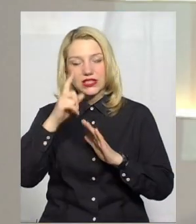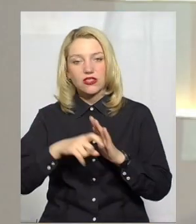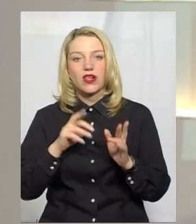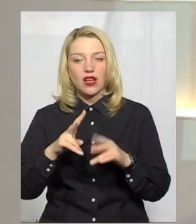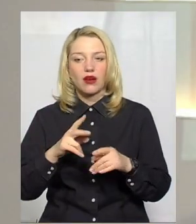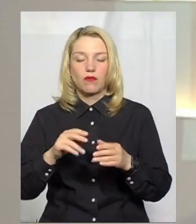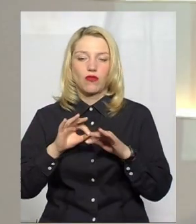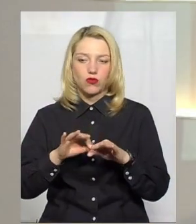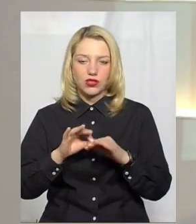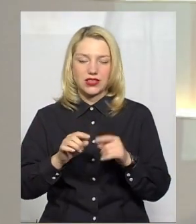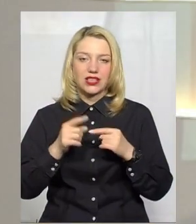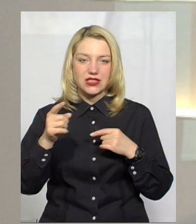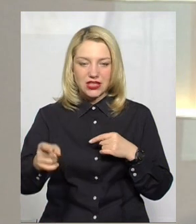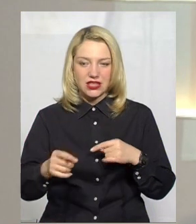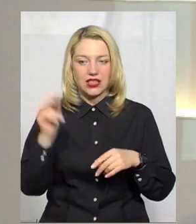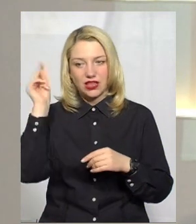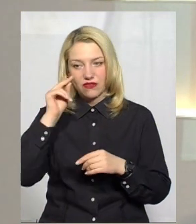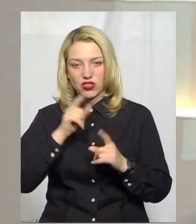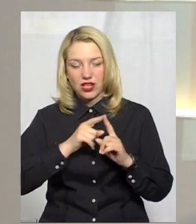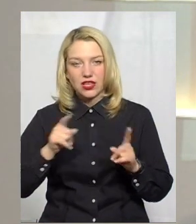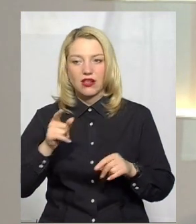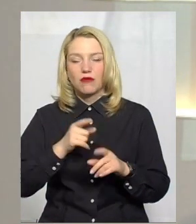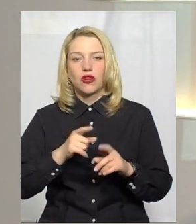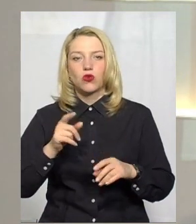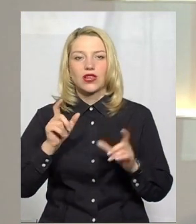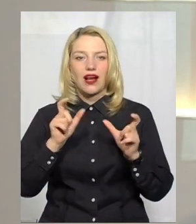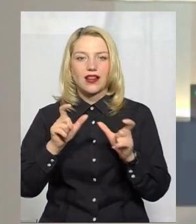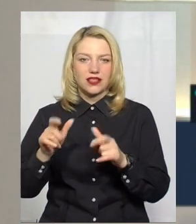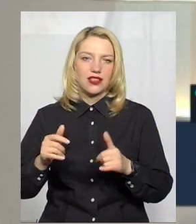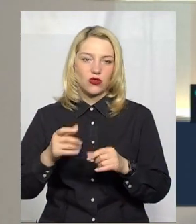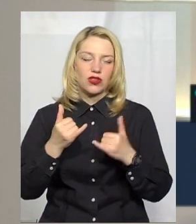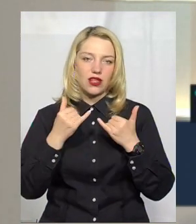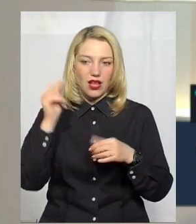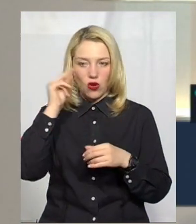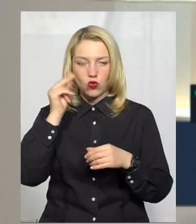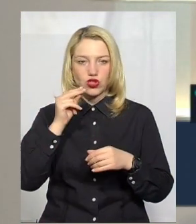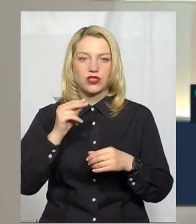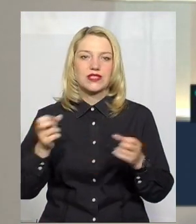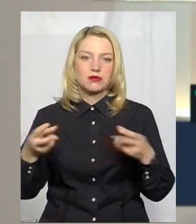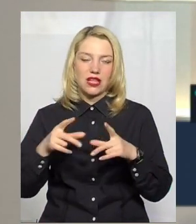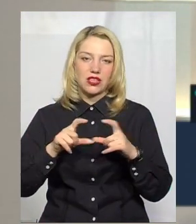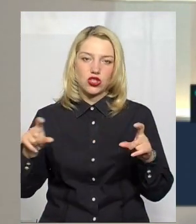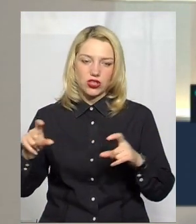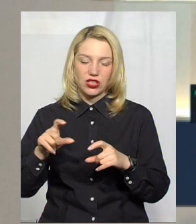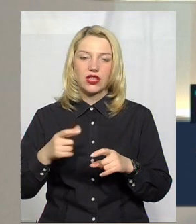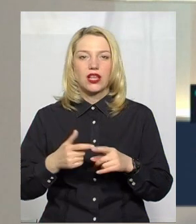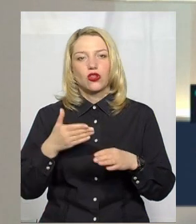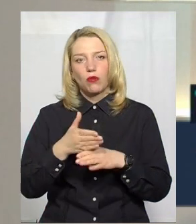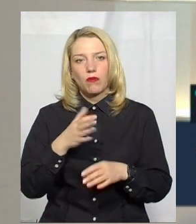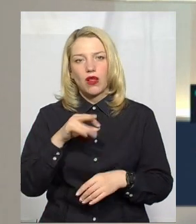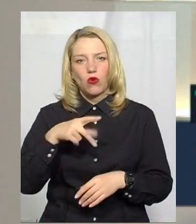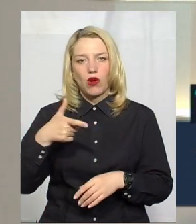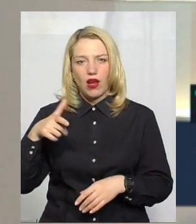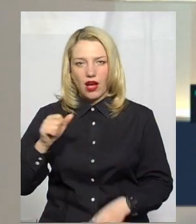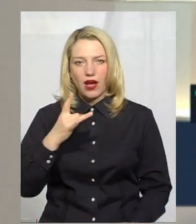дистанційне навчання у період карантину для учнів спеціальних шкіл. Допомагала нам у цьому Ольга Рибах,